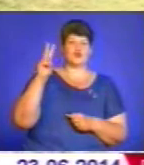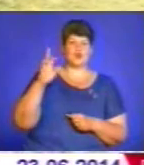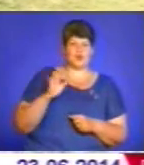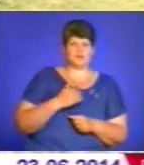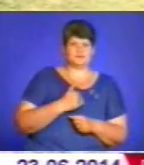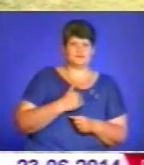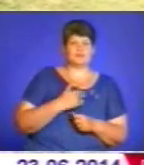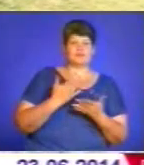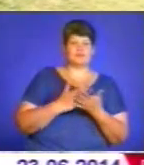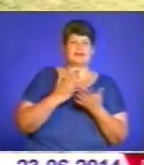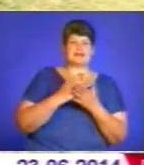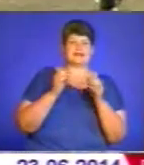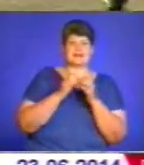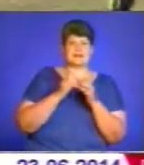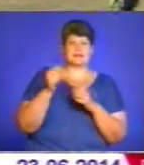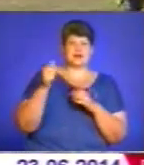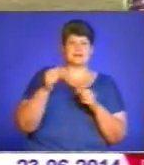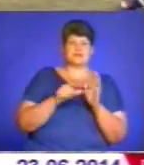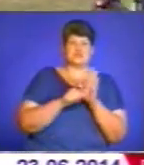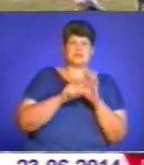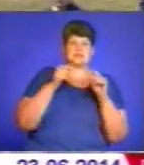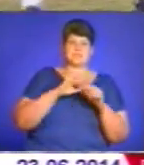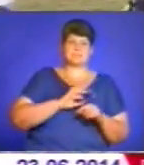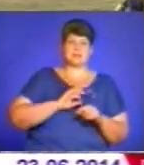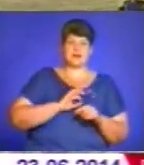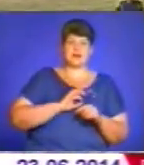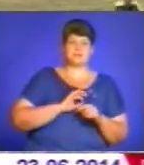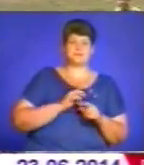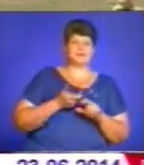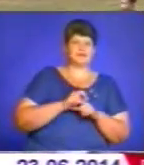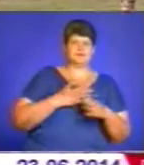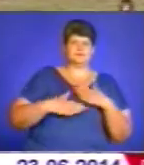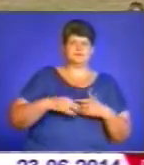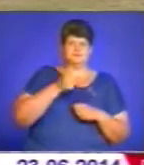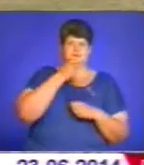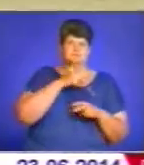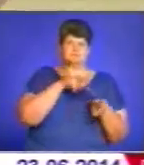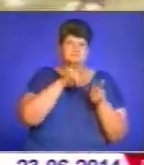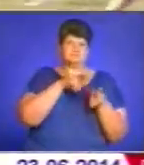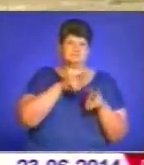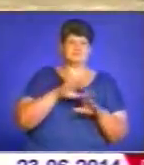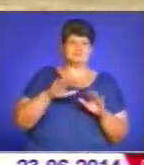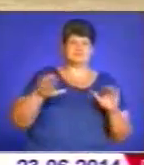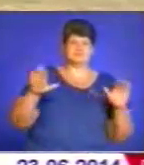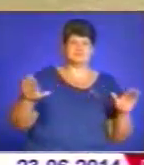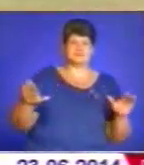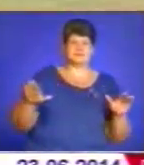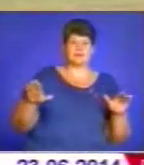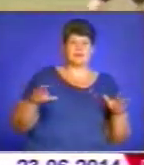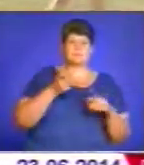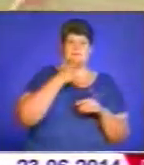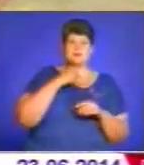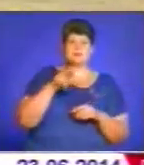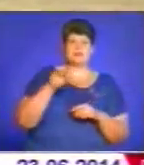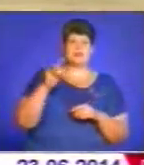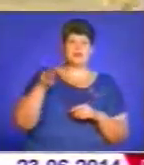грамот і 6 медаль. Не менше за дітей раділи дорослі, спостерігаючи за азартом підростаючих спортсменів. Пан Петро